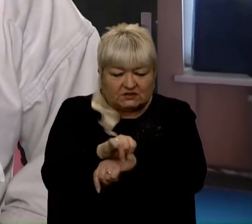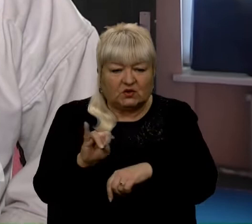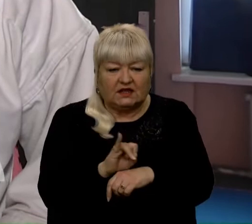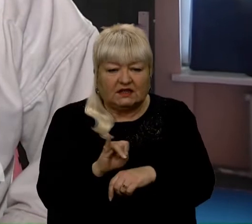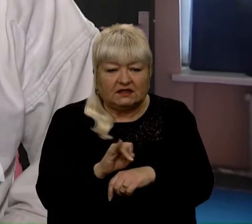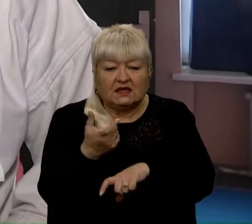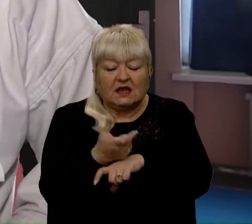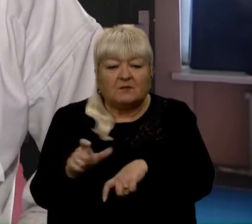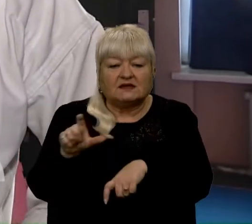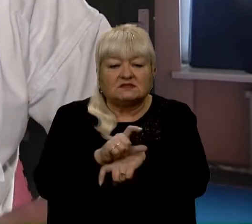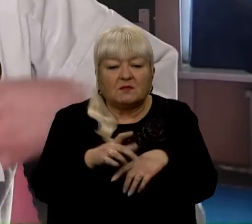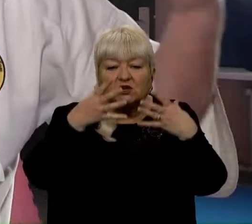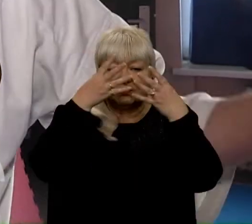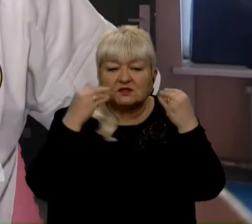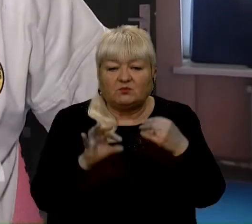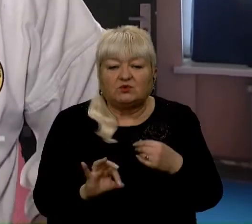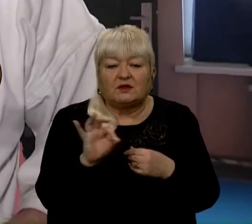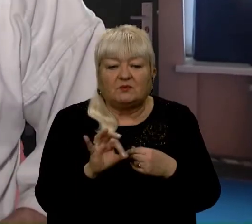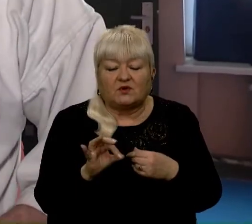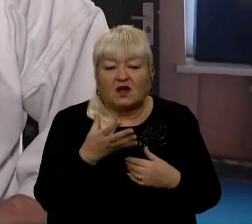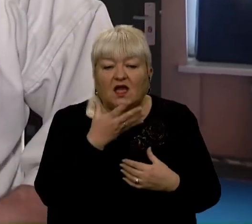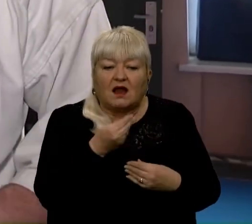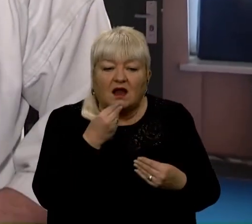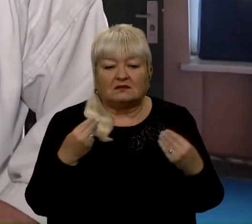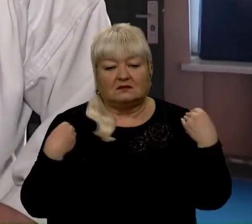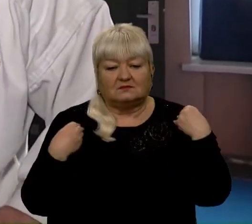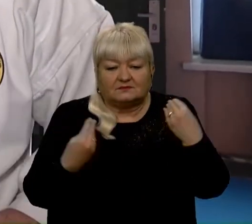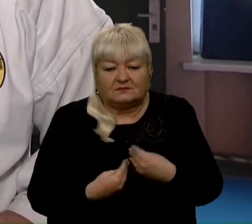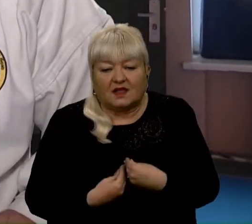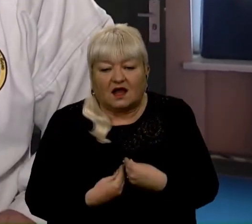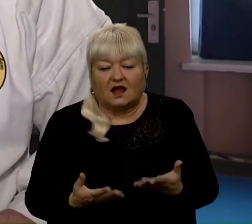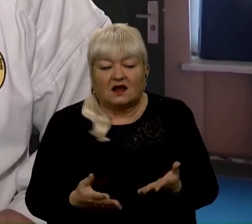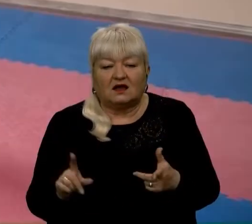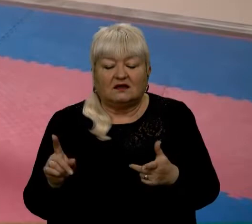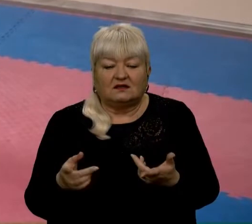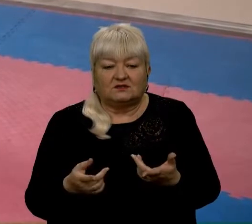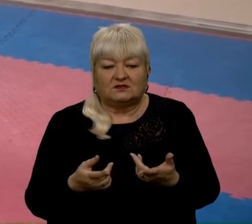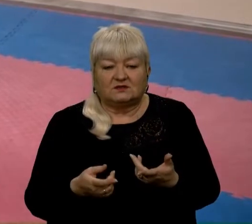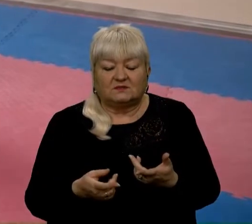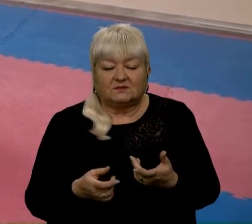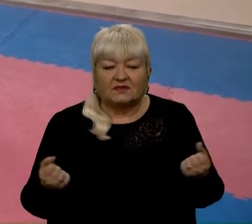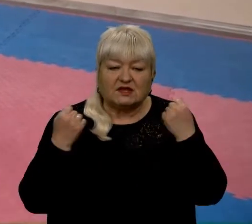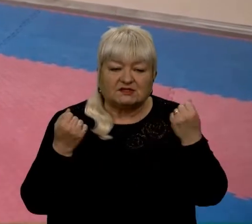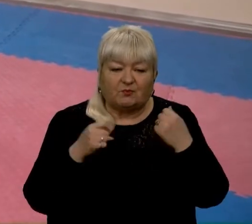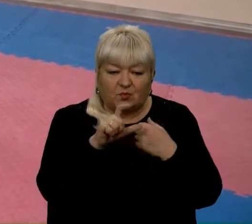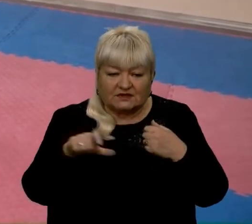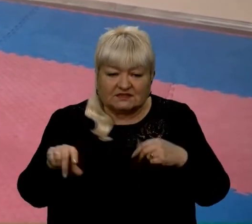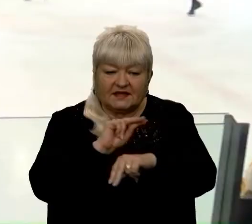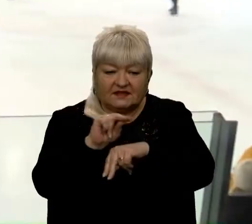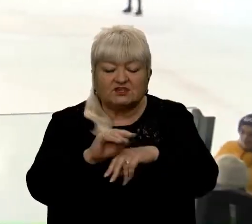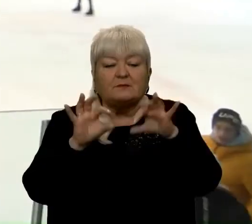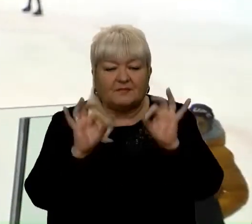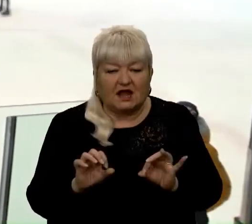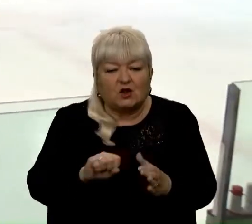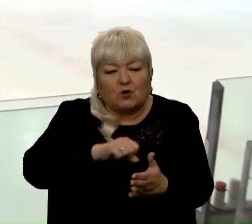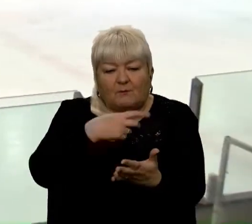забути про гарний шкіряний плащ чи якусь одежину. Спортсменів вчать правильно падати. І